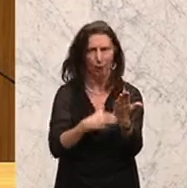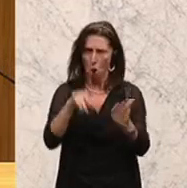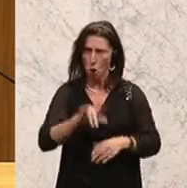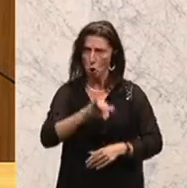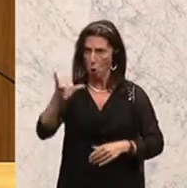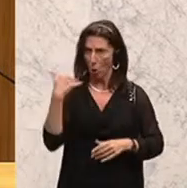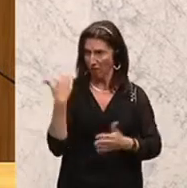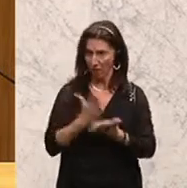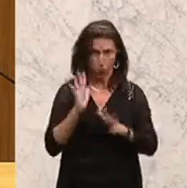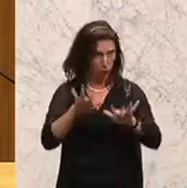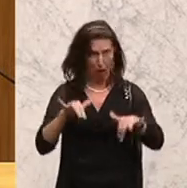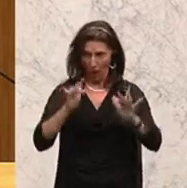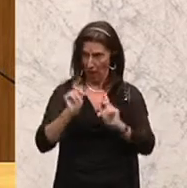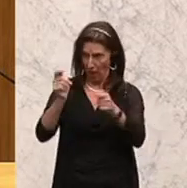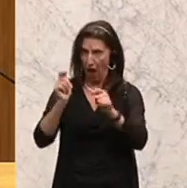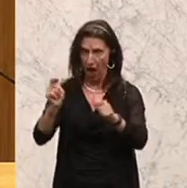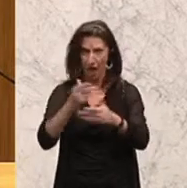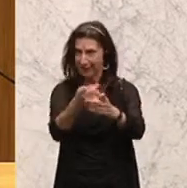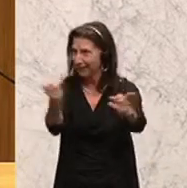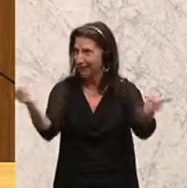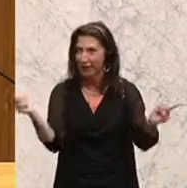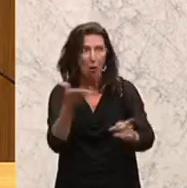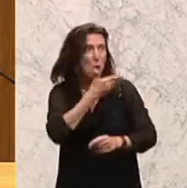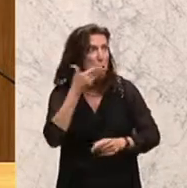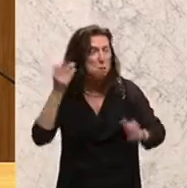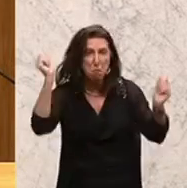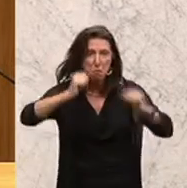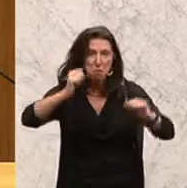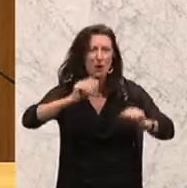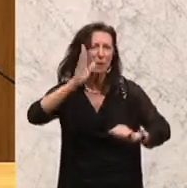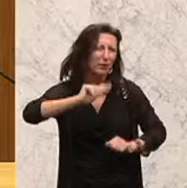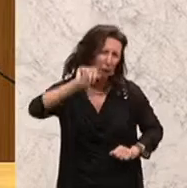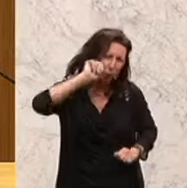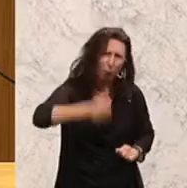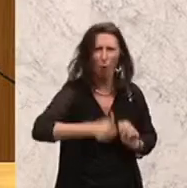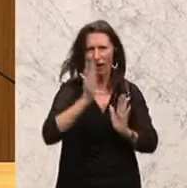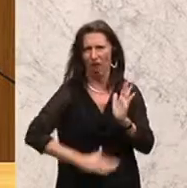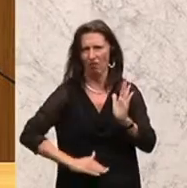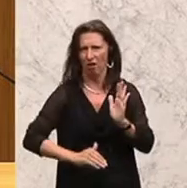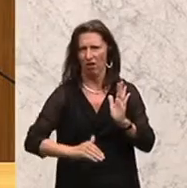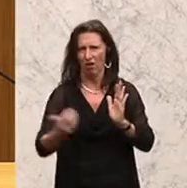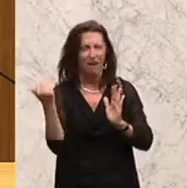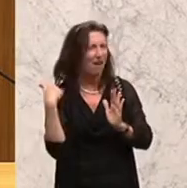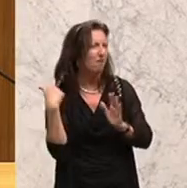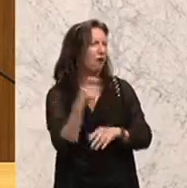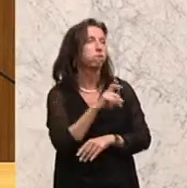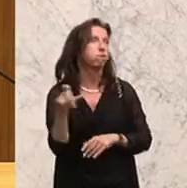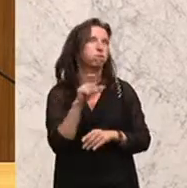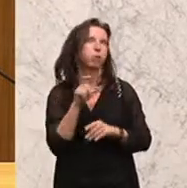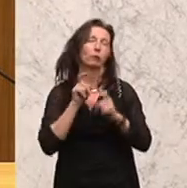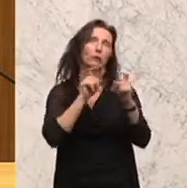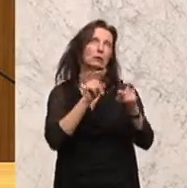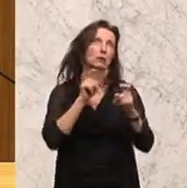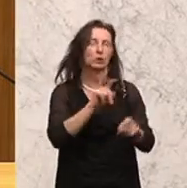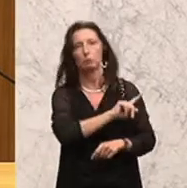im Parlament. Es gibt hier noch keine Zustimmung. Und ich bitte darum, das morgen zu starten, so wie wir gerungen haben über Wochen für einen